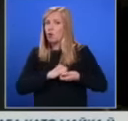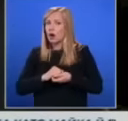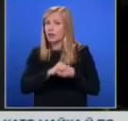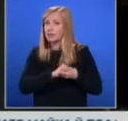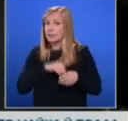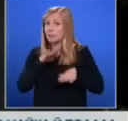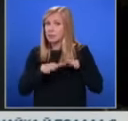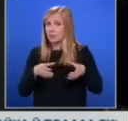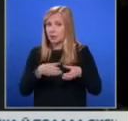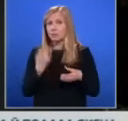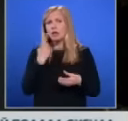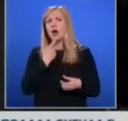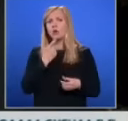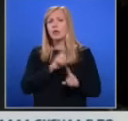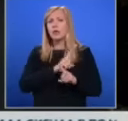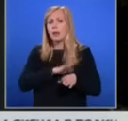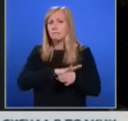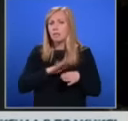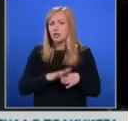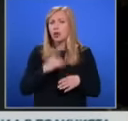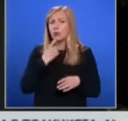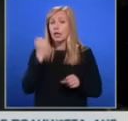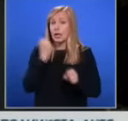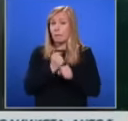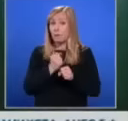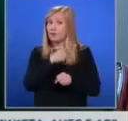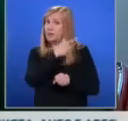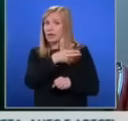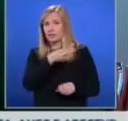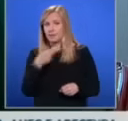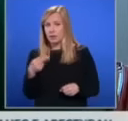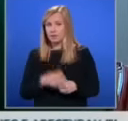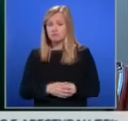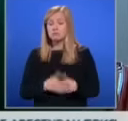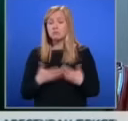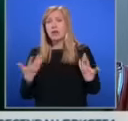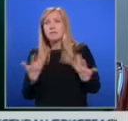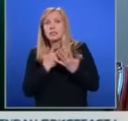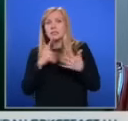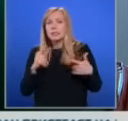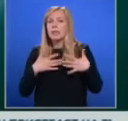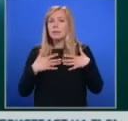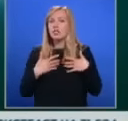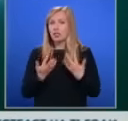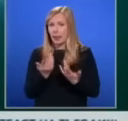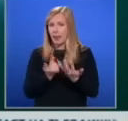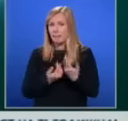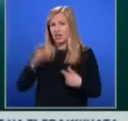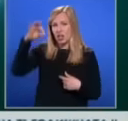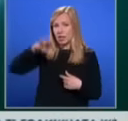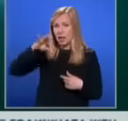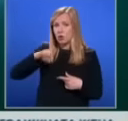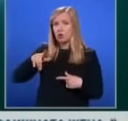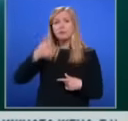на една година, даже не пълна година, е работил в тази фирма. Някаква система имаше за набиране на клиенти, откъдето се